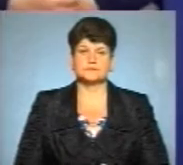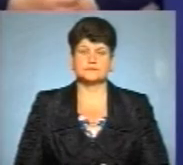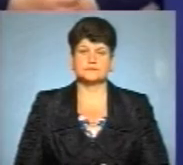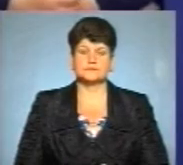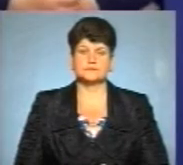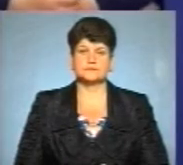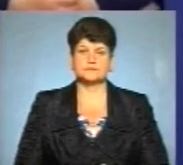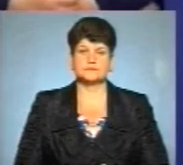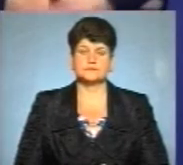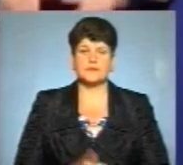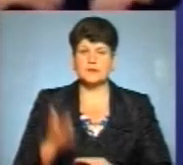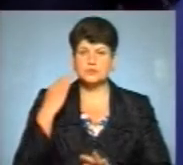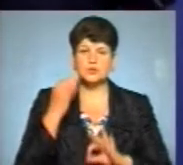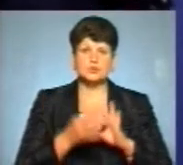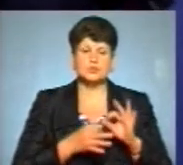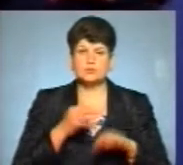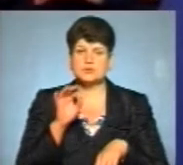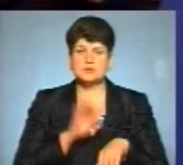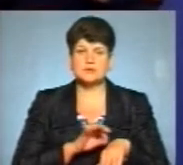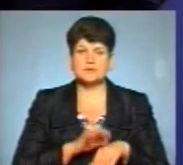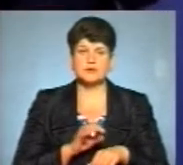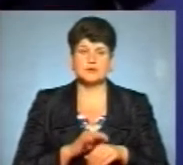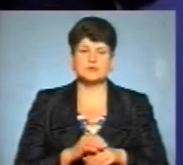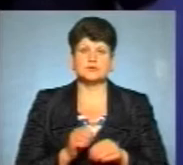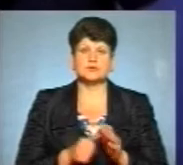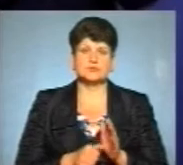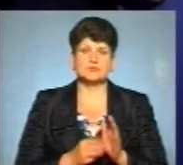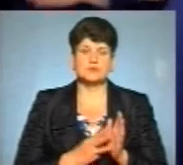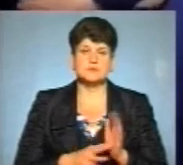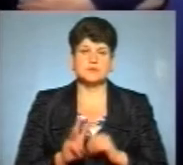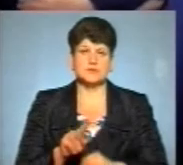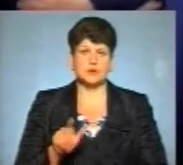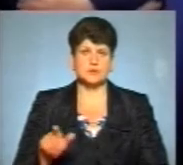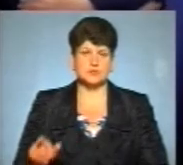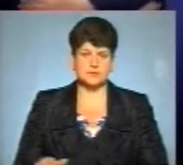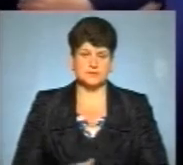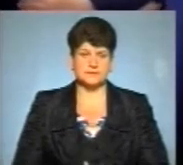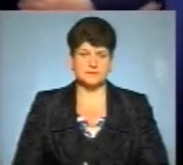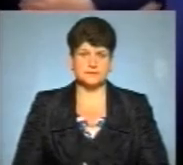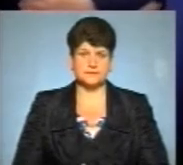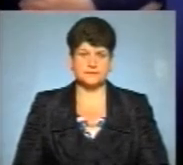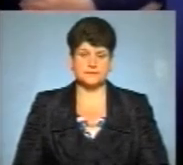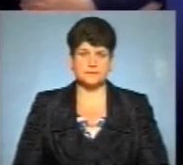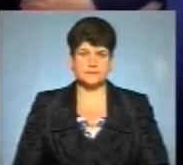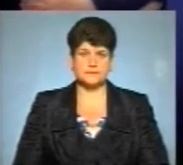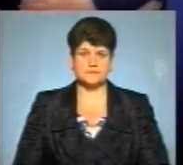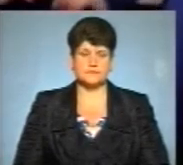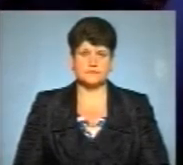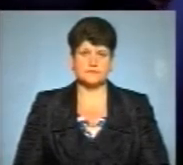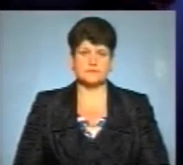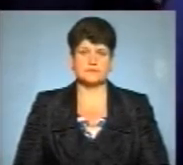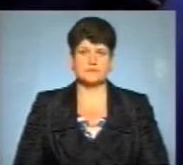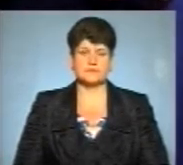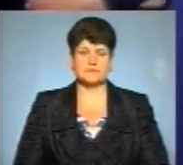За минулу добу захворіло 683 особи. З них 152 дитини, а також